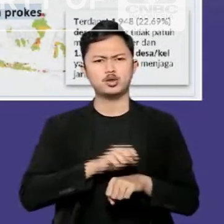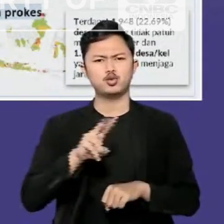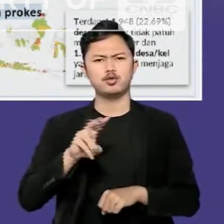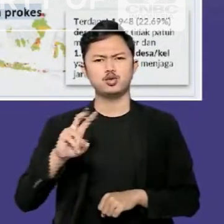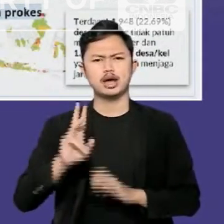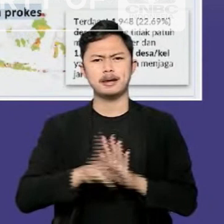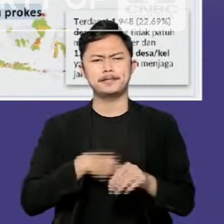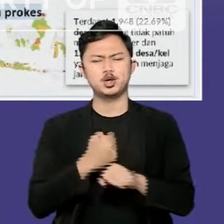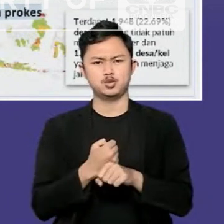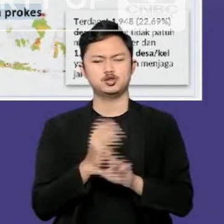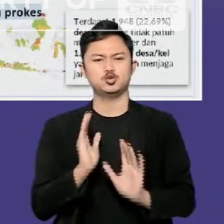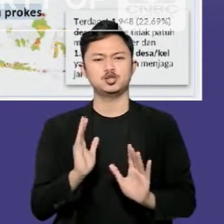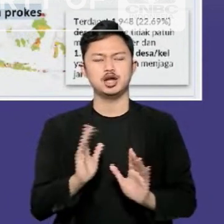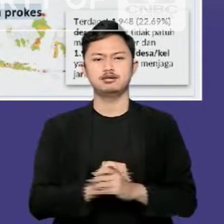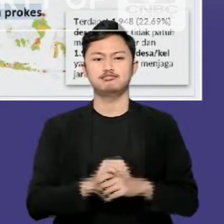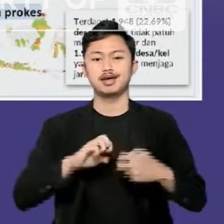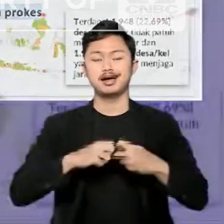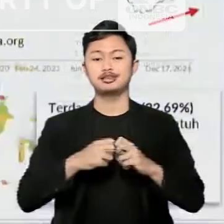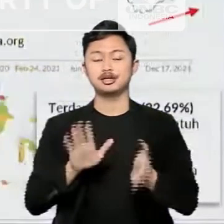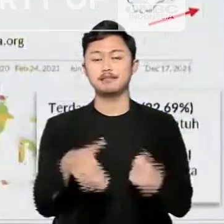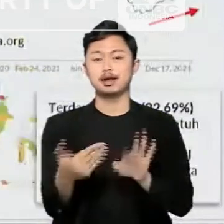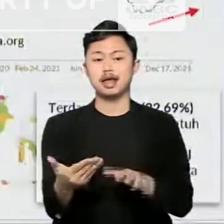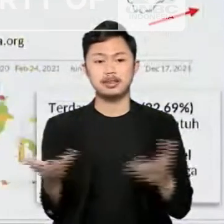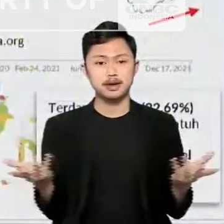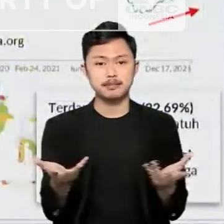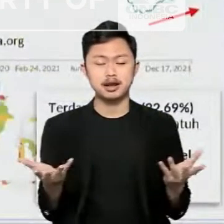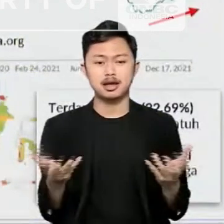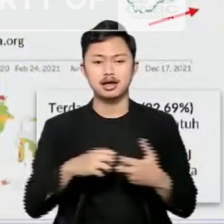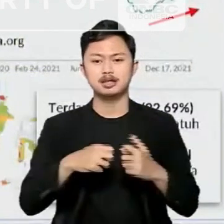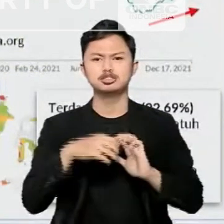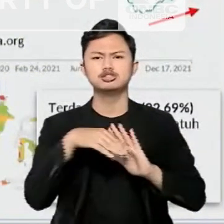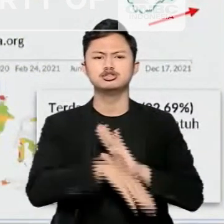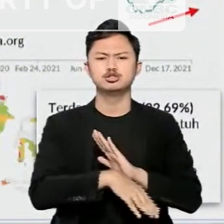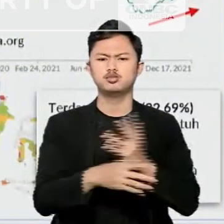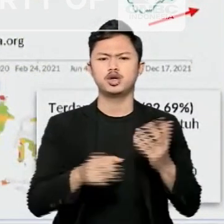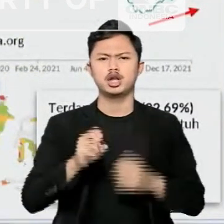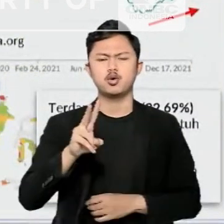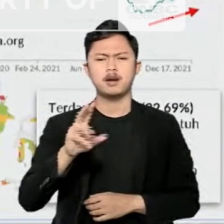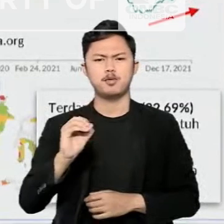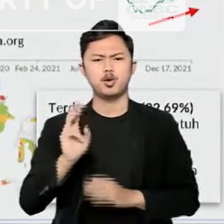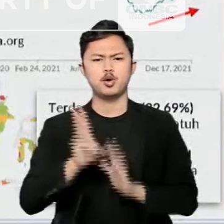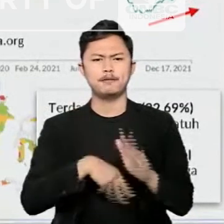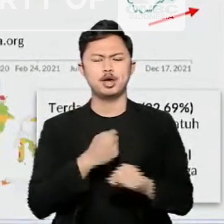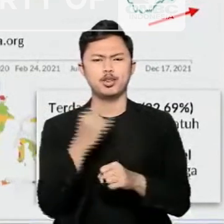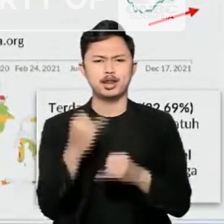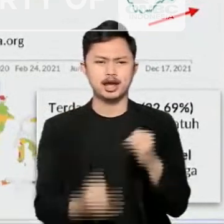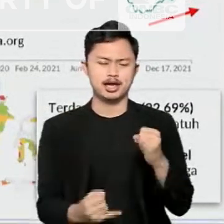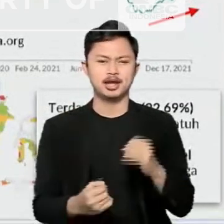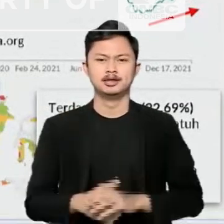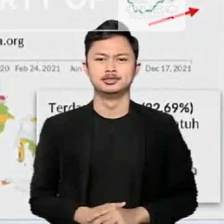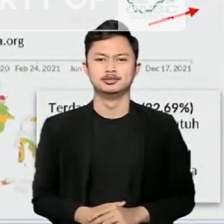Sama halnya dengan kasus kematian yang masih terus menurun selama 20 minggu terakhir.